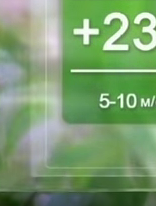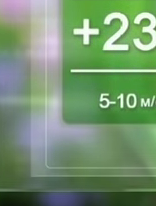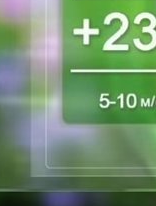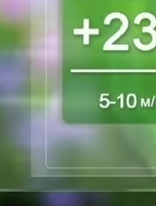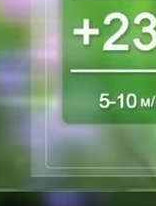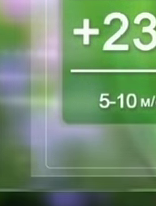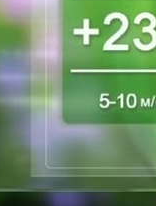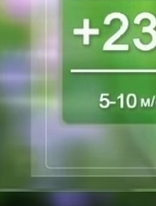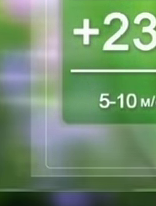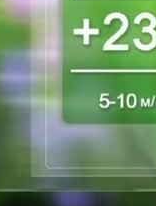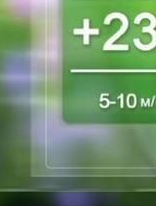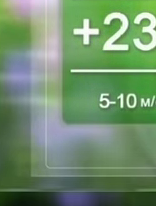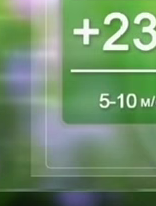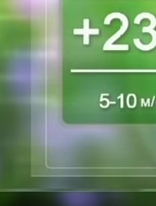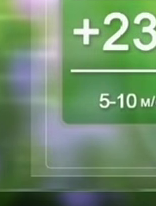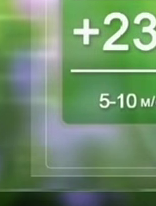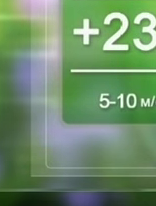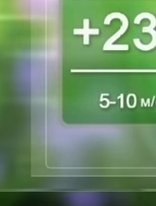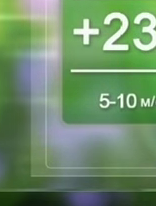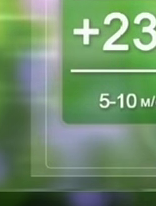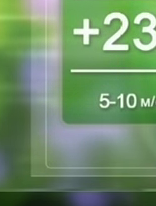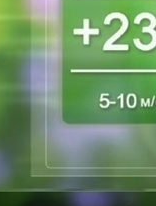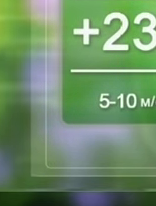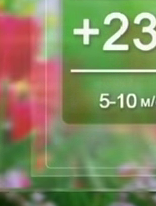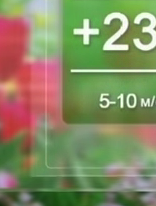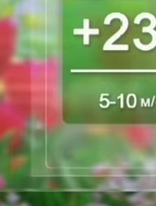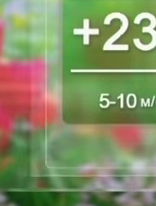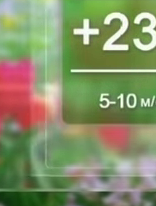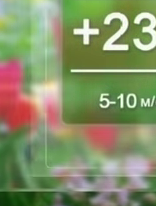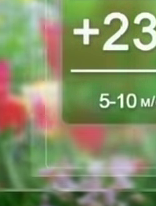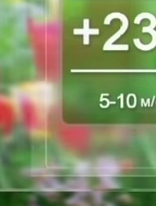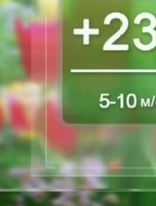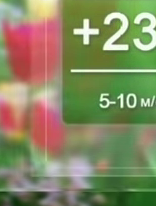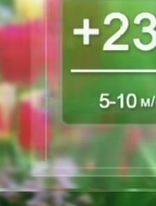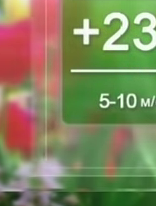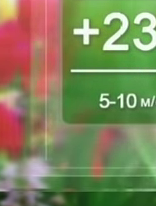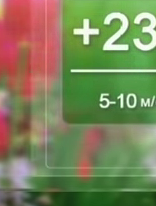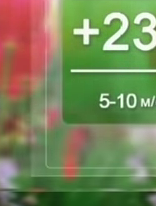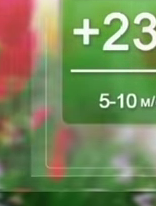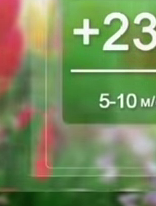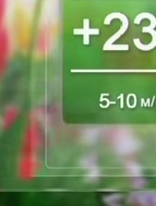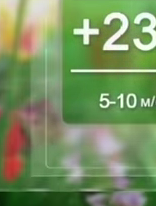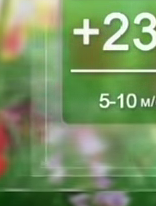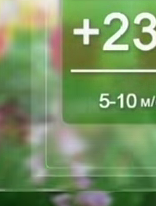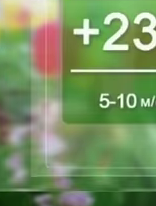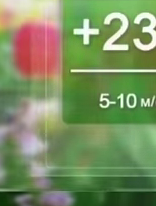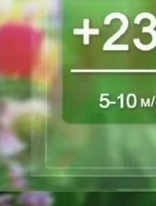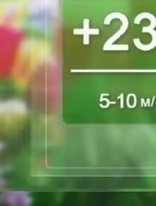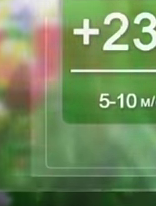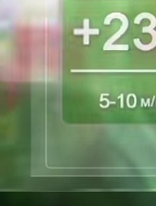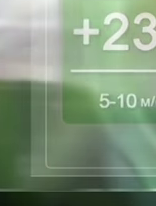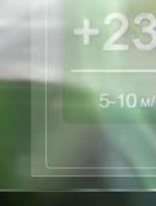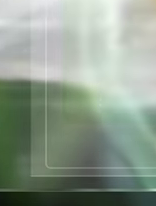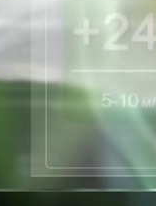секунду. Температура повітря в області вночі плюс 11, плюс 16, в день стопчики термометрів піднімуться до 23-28